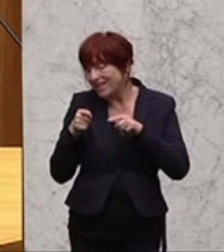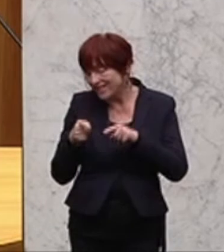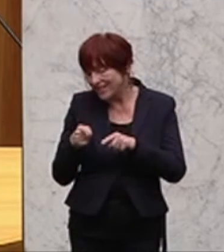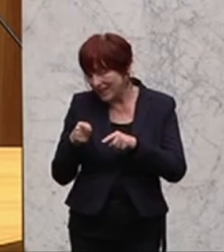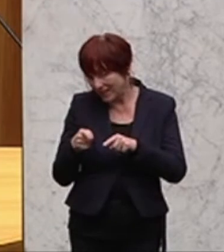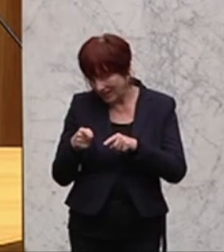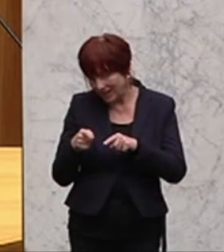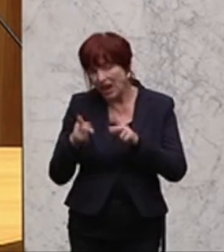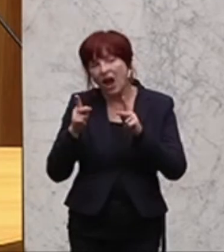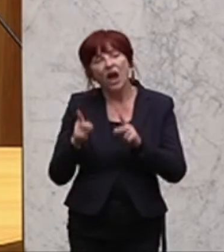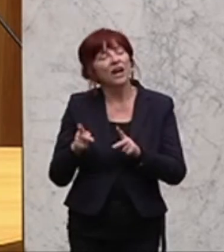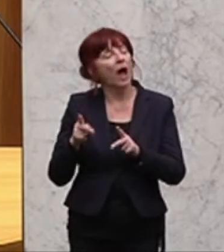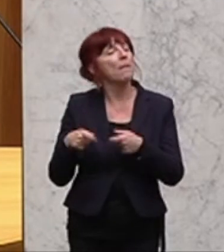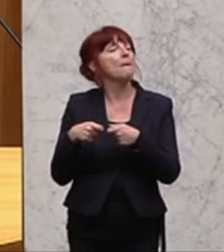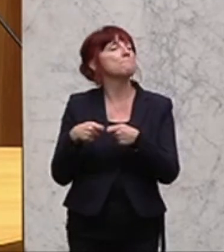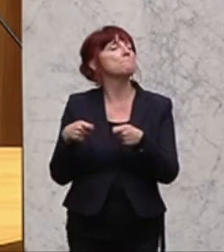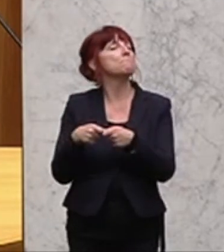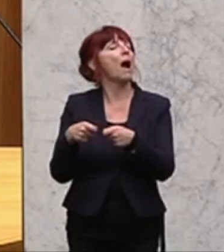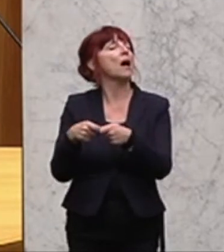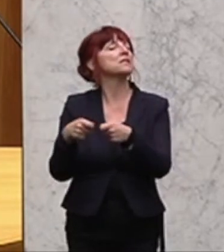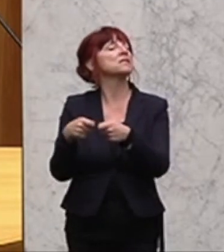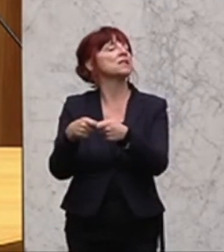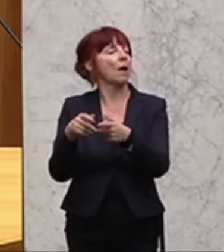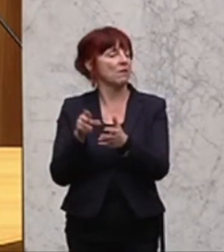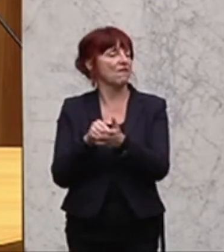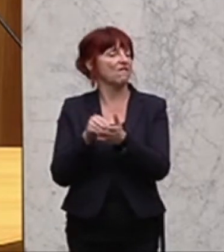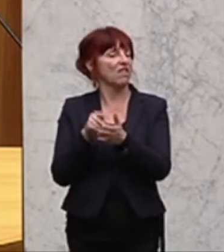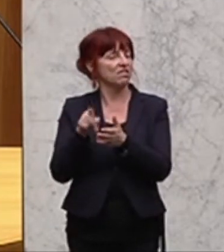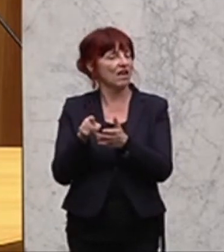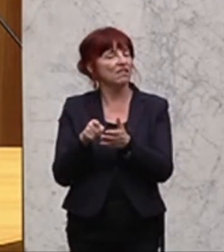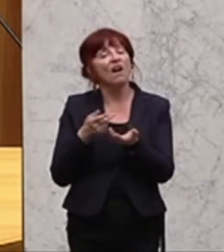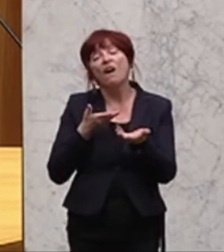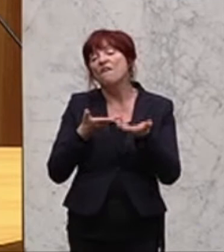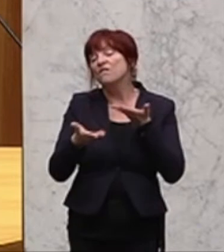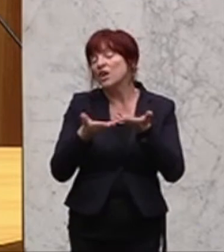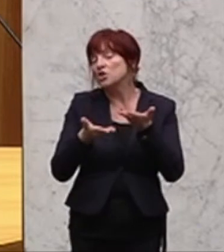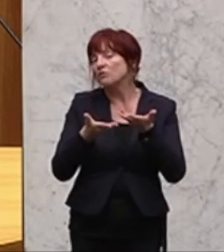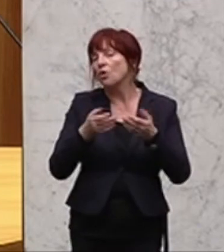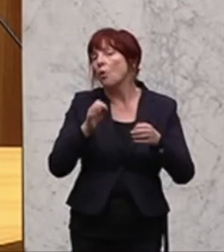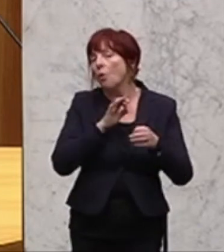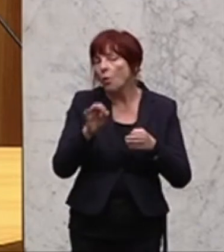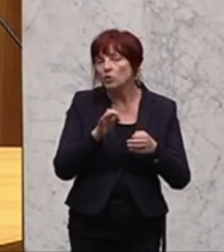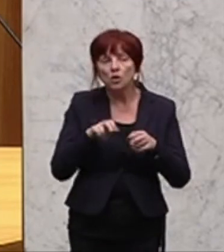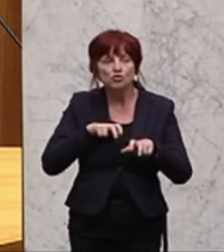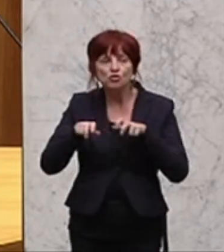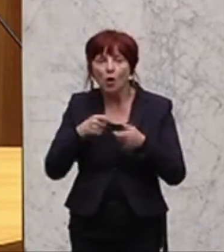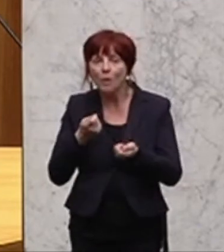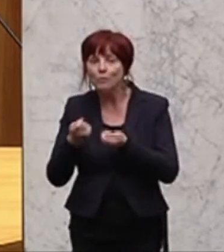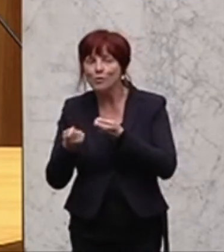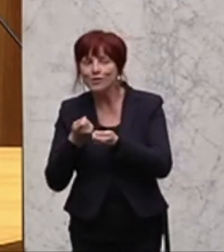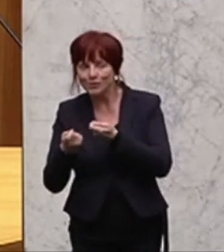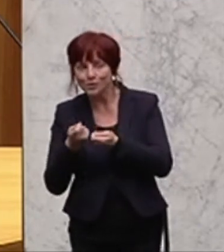aufbehaltet für Maßnahmen, die vielleicht wirtschafts und steuerpolitisch in dem Zeitpunkt, wo diese Diskussion